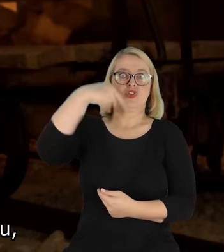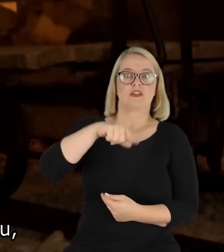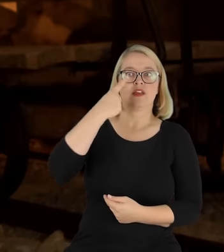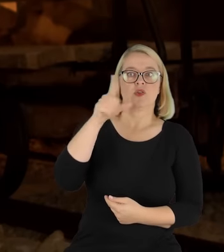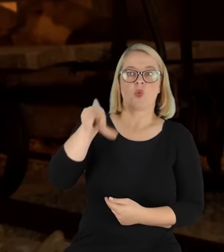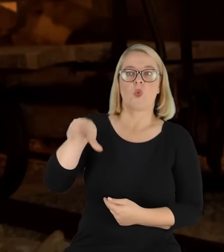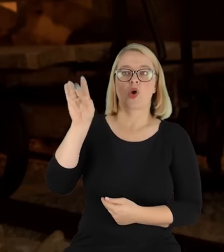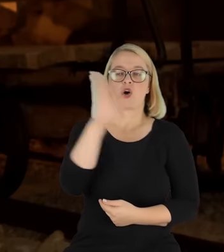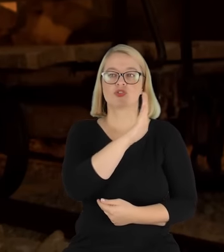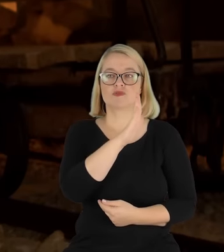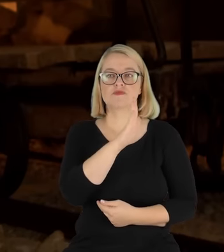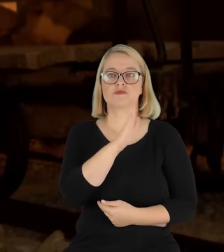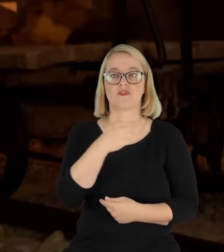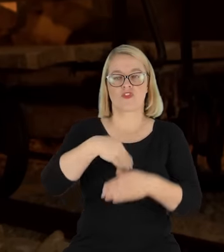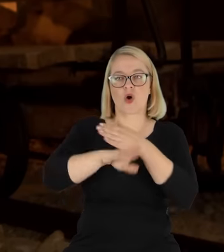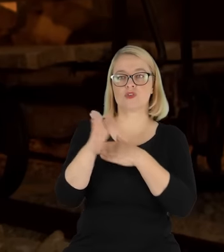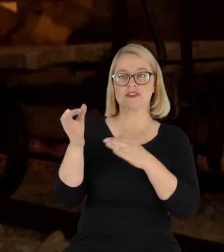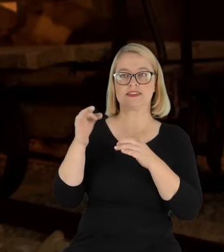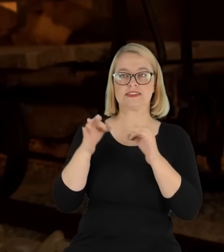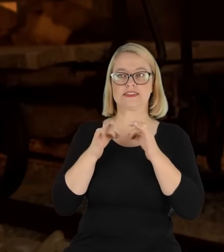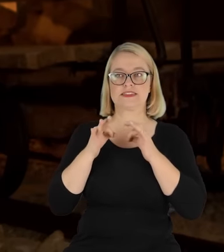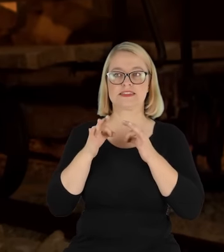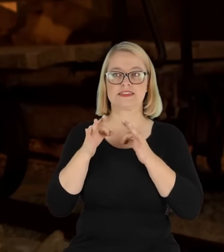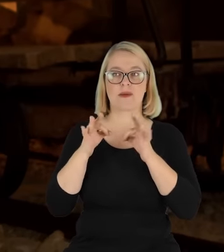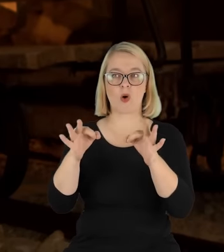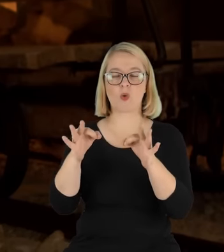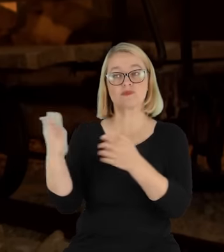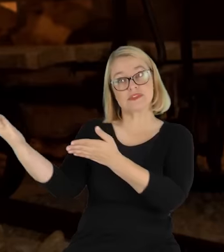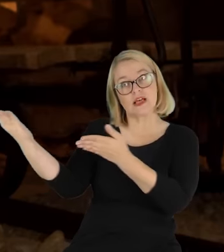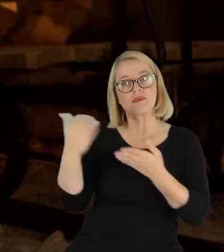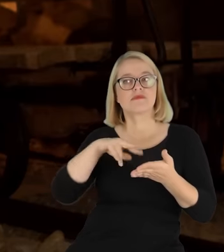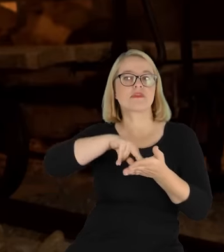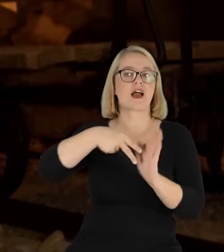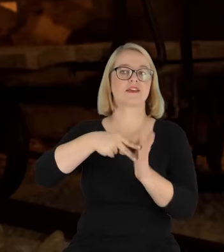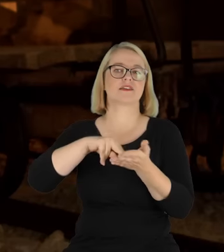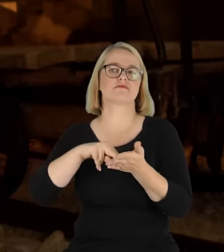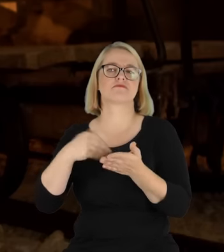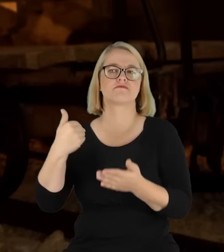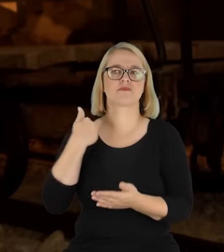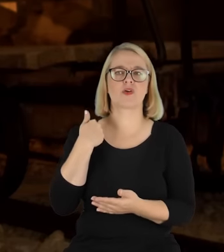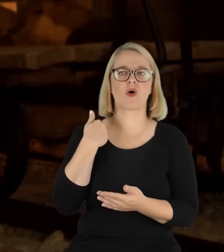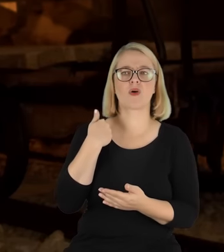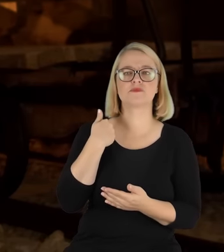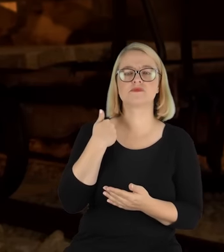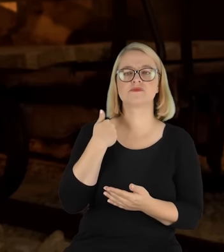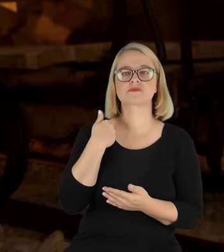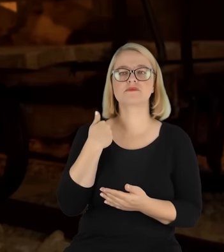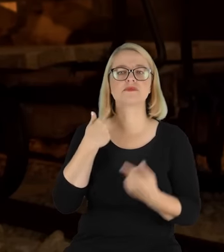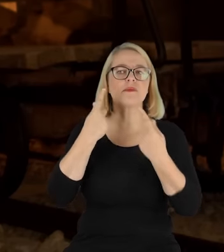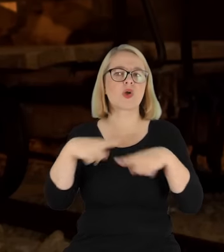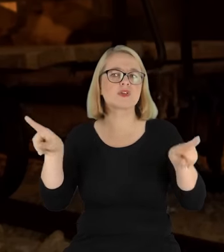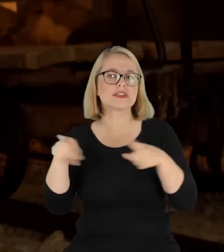wychodzący z samochodu, zaprosiła go do tańca. Graliśmy po prostu w